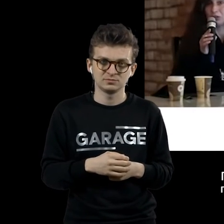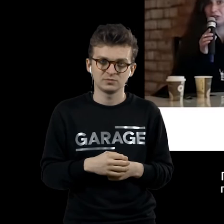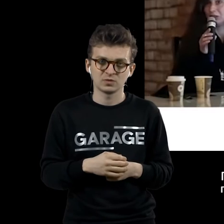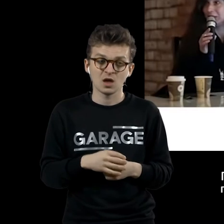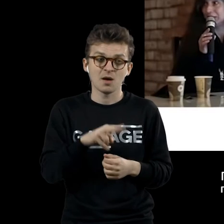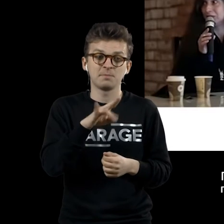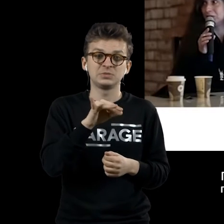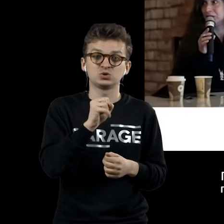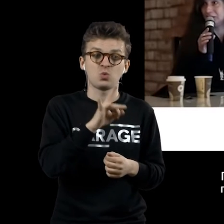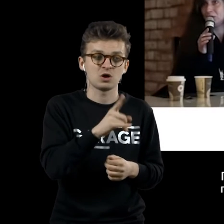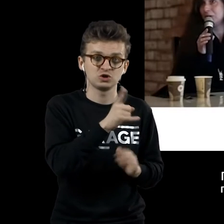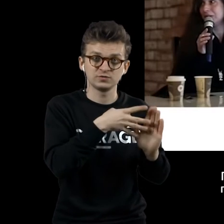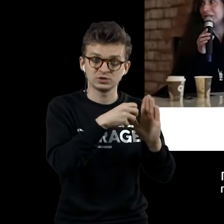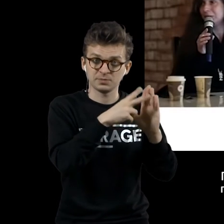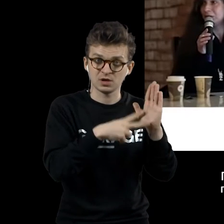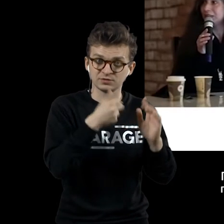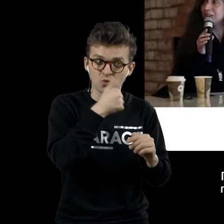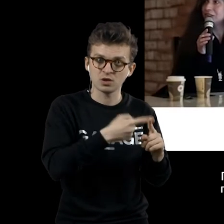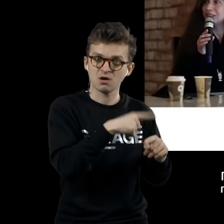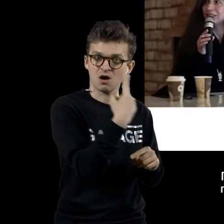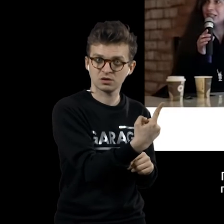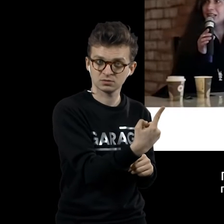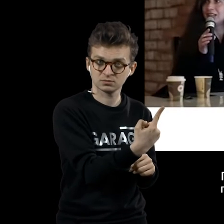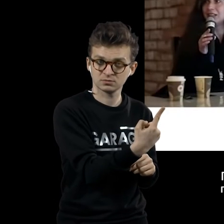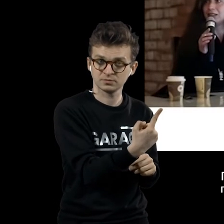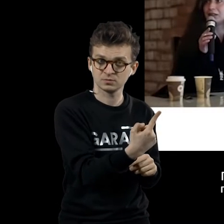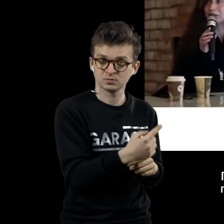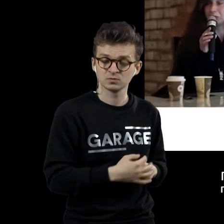Писсуар 17-го года – это одно произведение, потому что один жест.